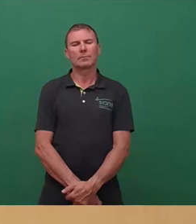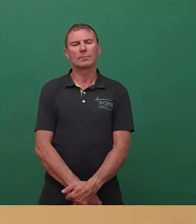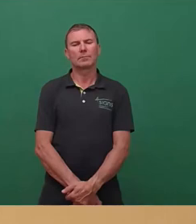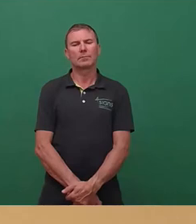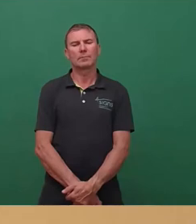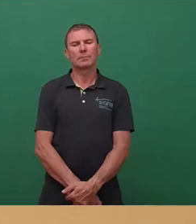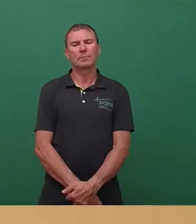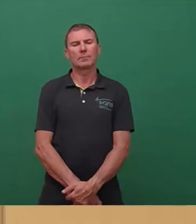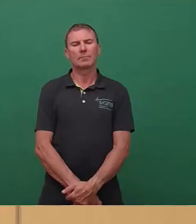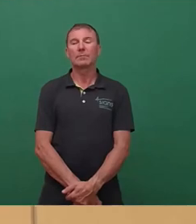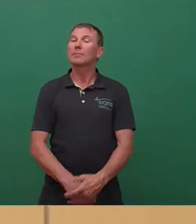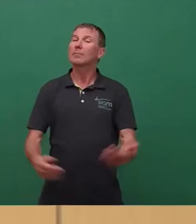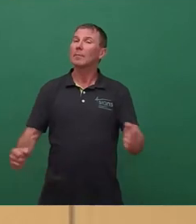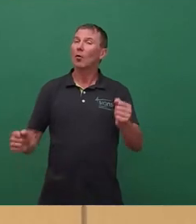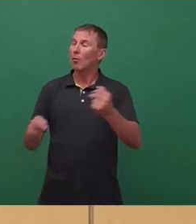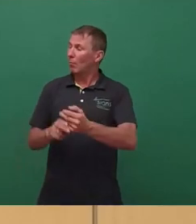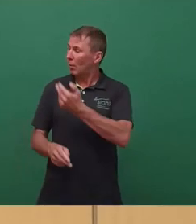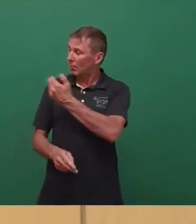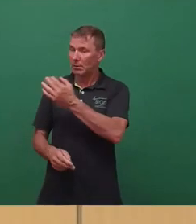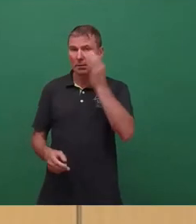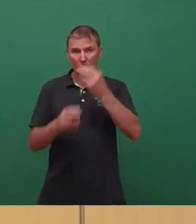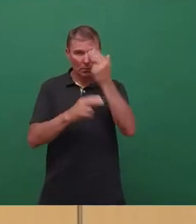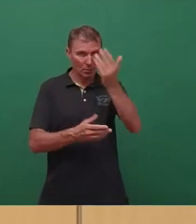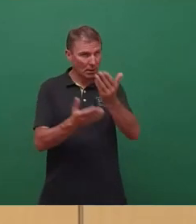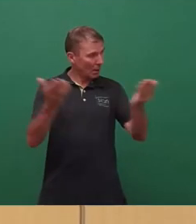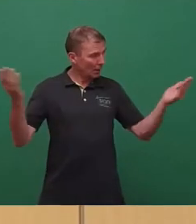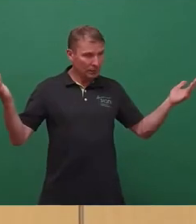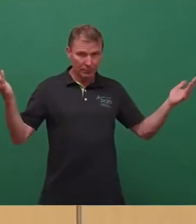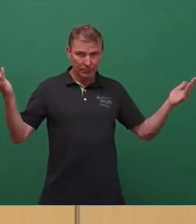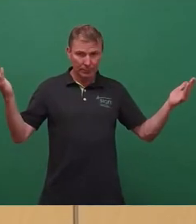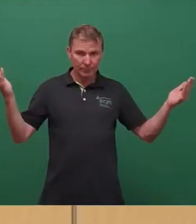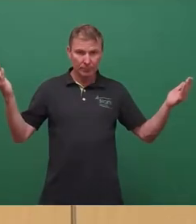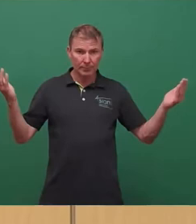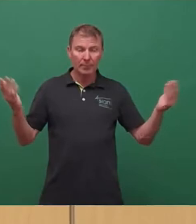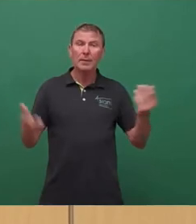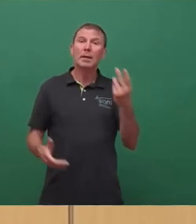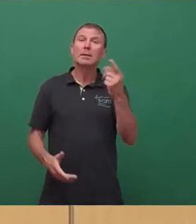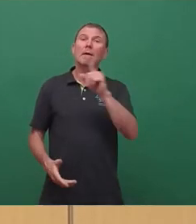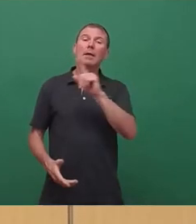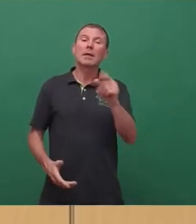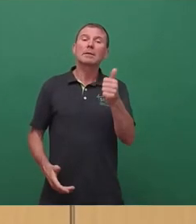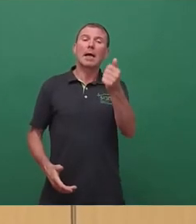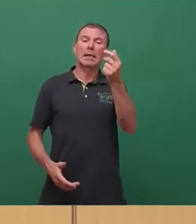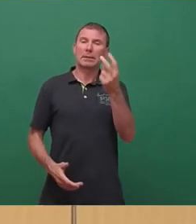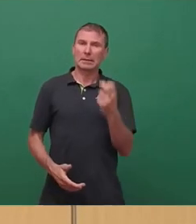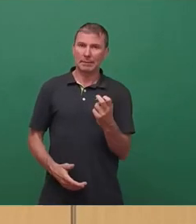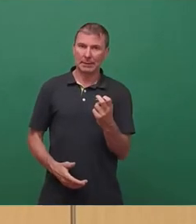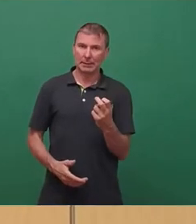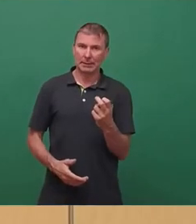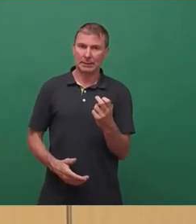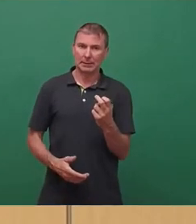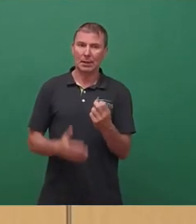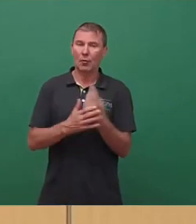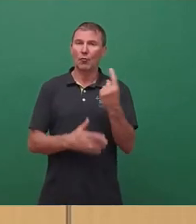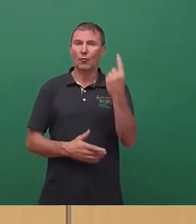Herr Oberbürgermeister, meine Damen und Herren, es war im Jahr 2021, das Frühjahr hatte